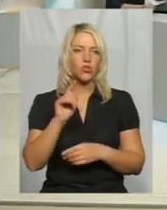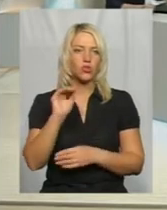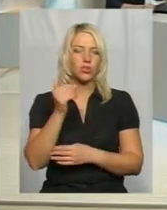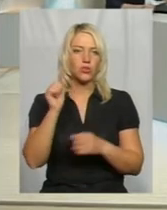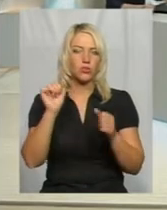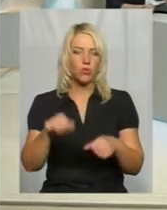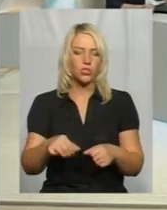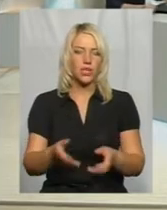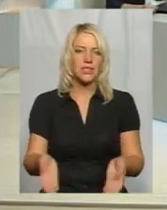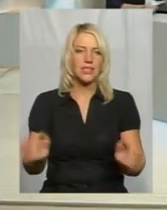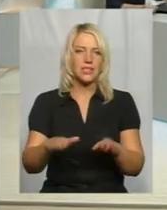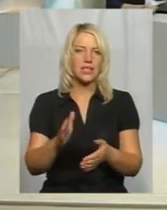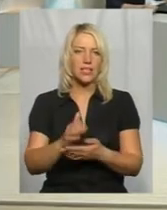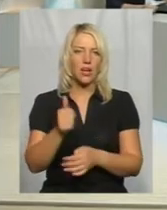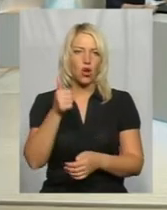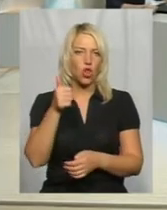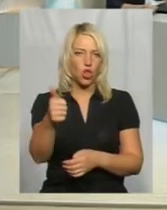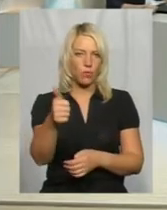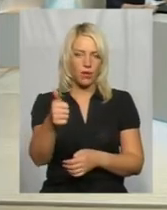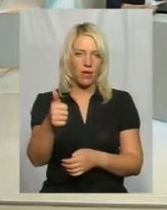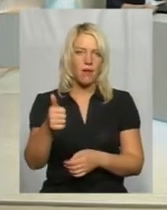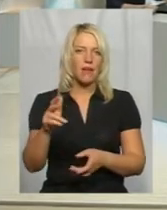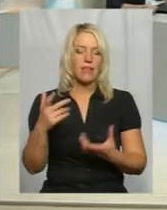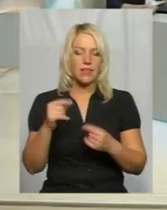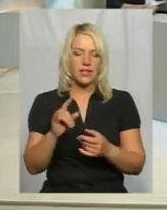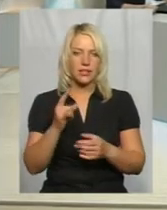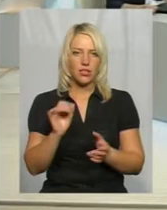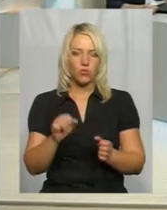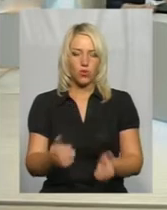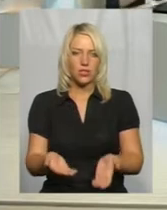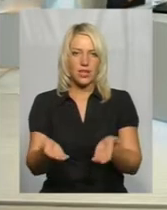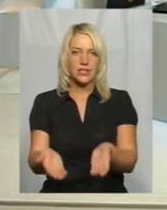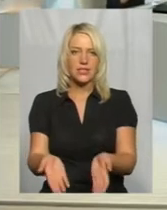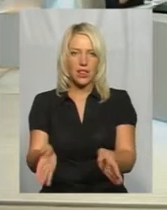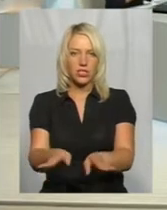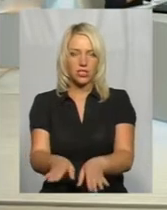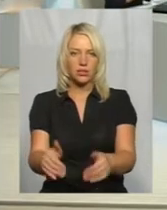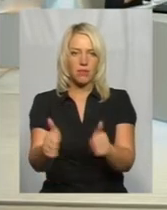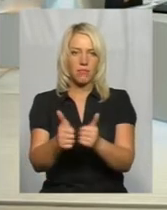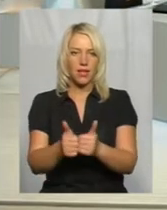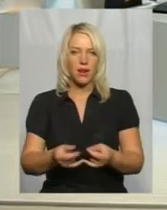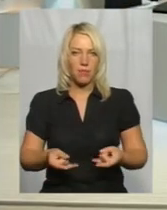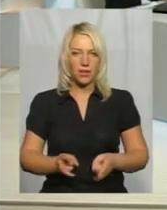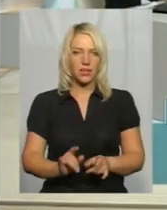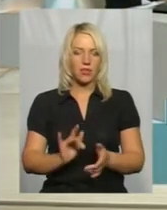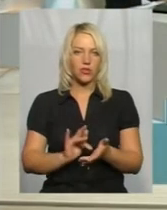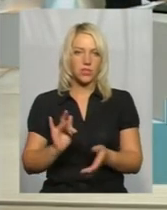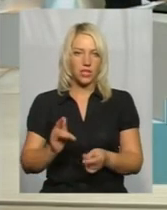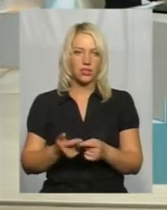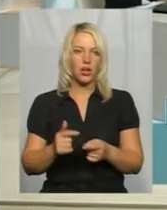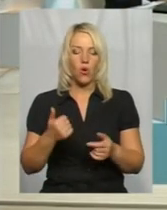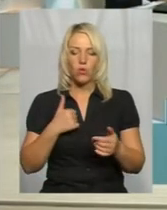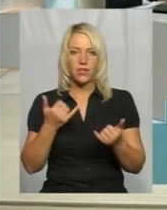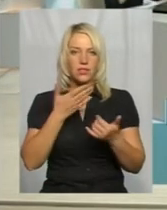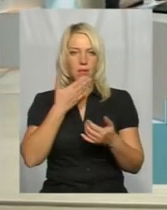залишити, існує кнопка, яку можна гатиснути і залишити дитину і біля нашого перинатального центру. Тобто фактично там немає боксу? Фактично, так, боксу як такого